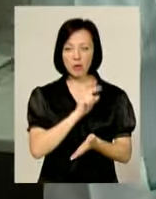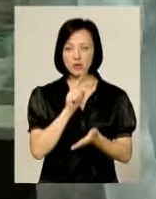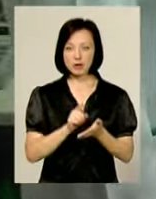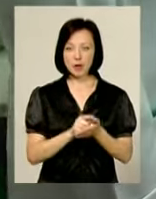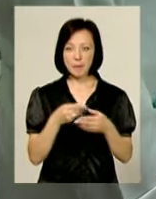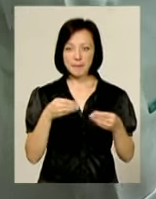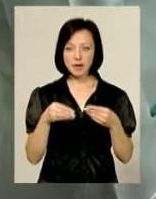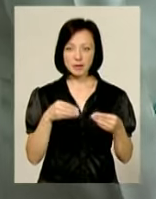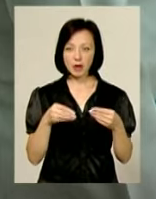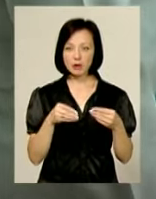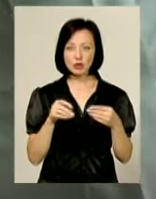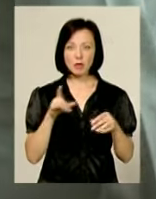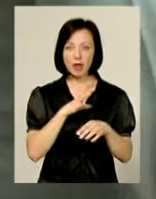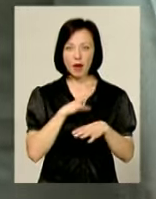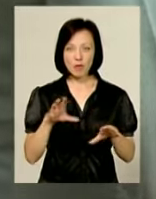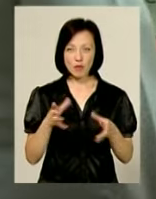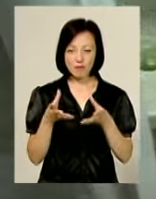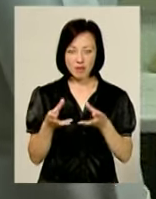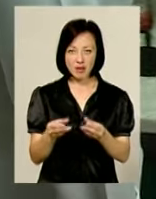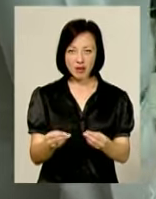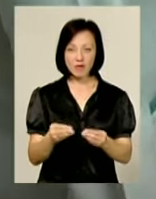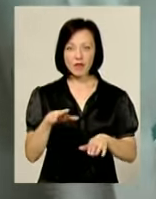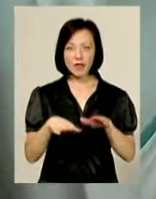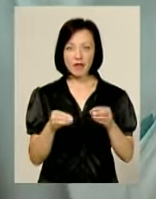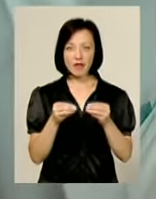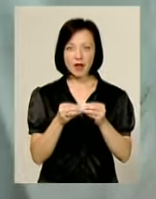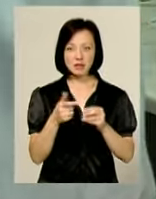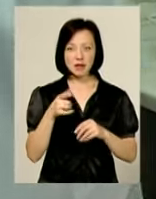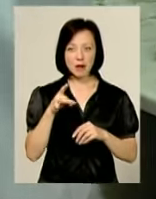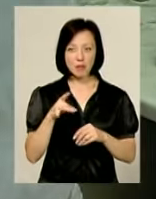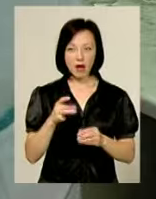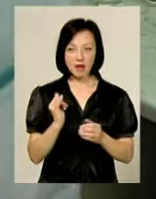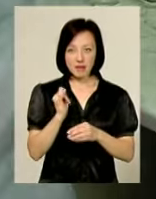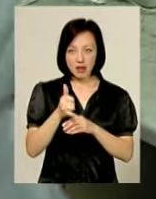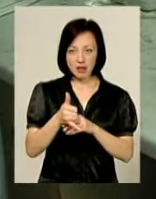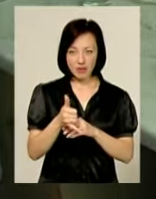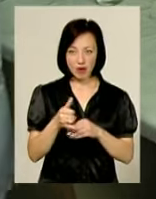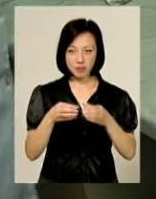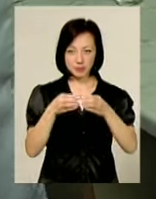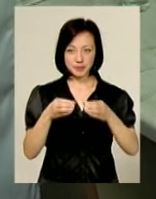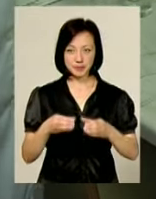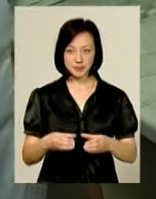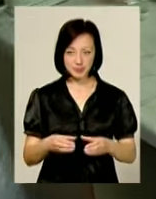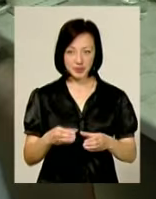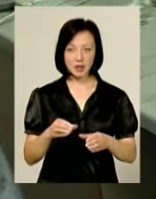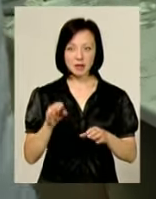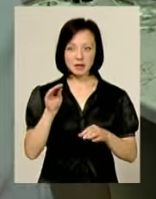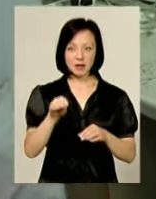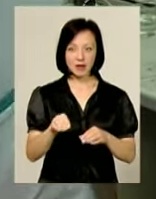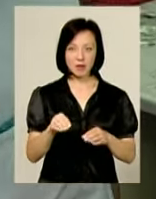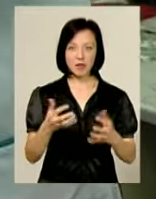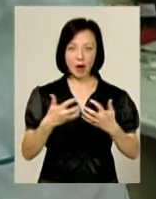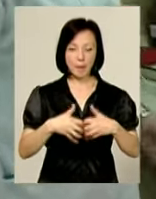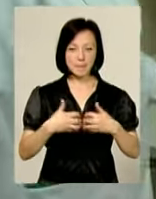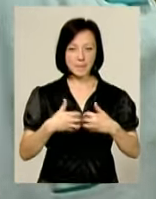пластмасова була, щоб окислення не було. Відбавжуємо 10 грамів, наливаємо алюмокалєві галуни і ставимо на прилад.